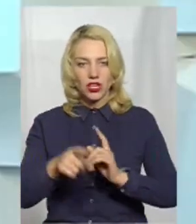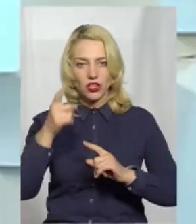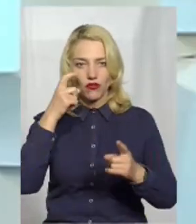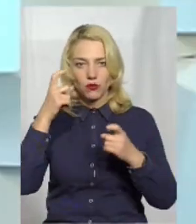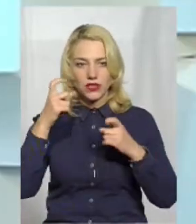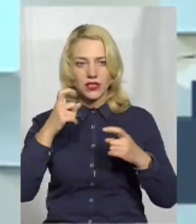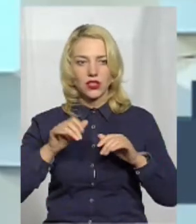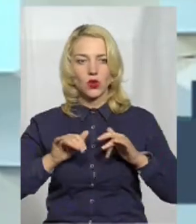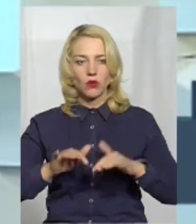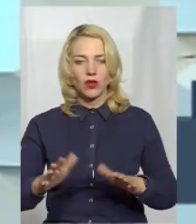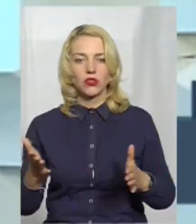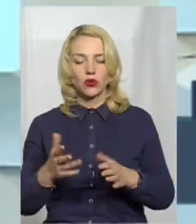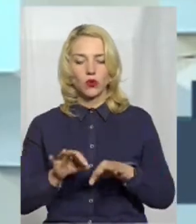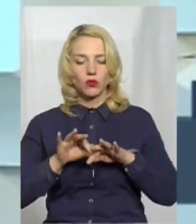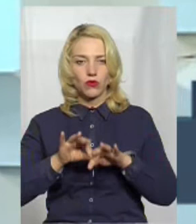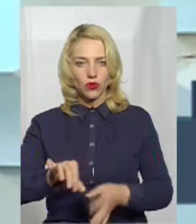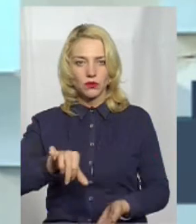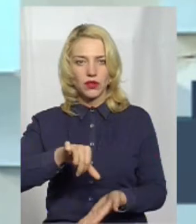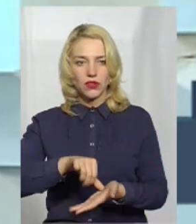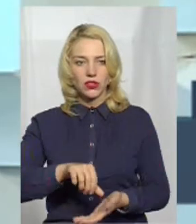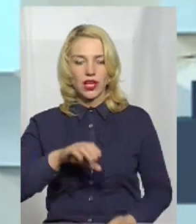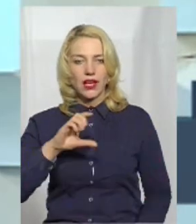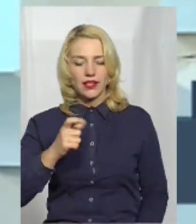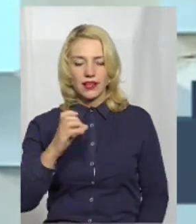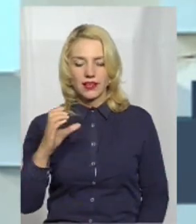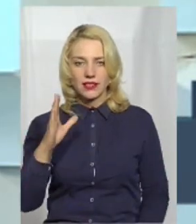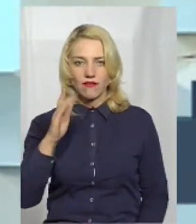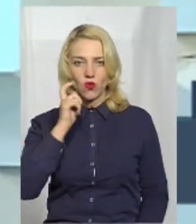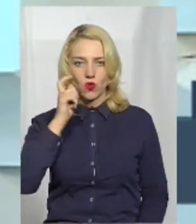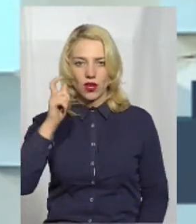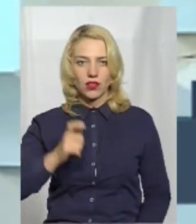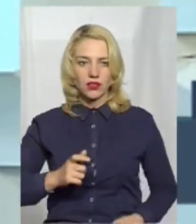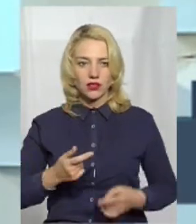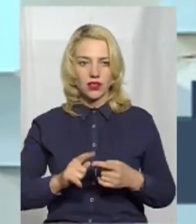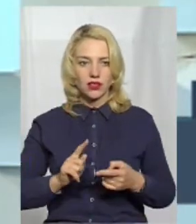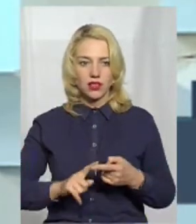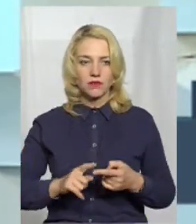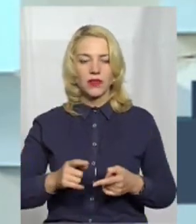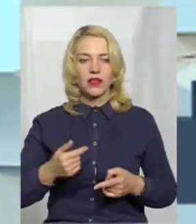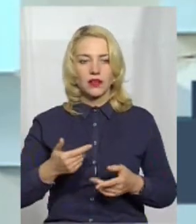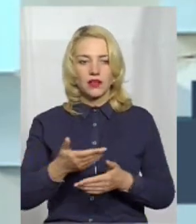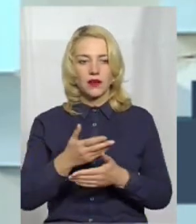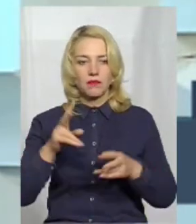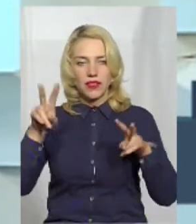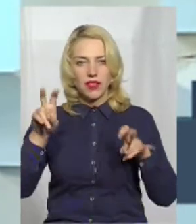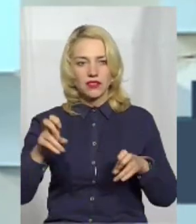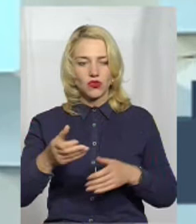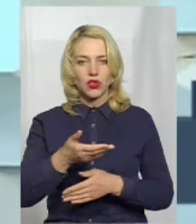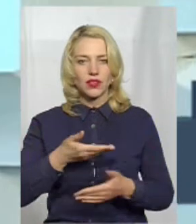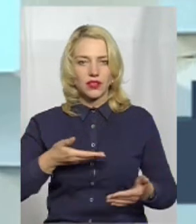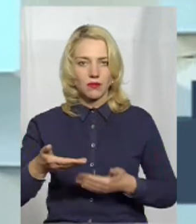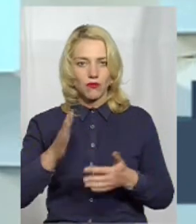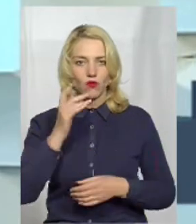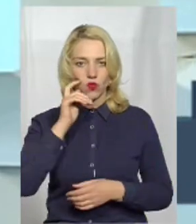кампанії, яка проводить представництво ЄС в Україні під назвою «Будуємо Європу в Україні». І є